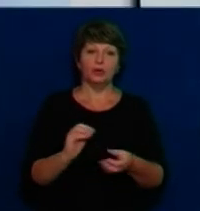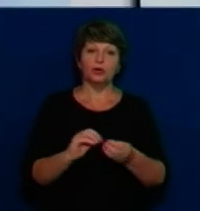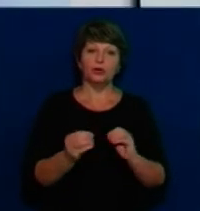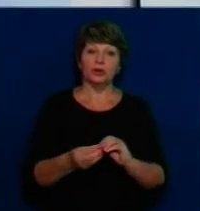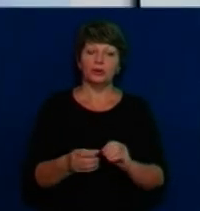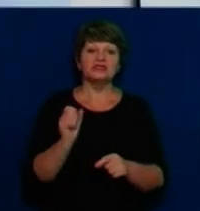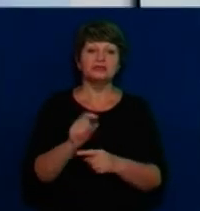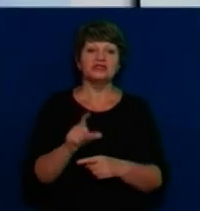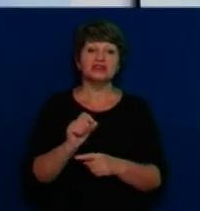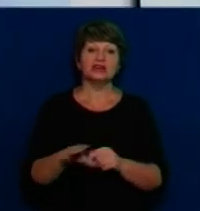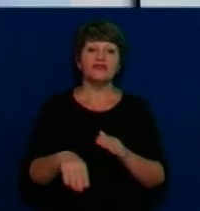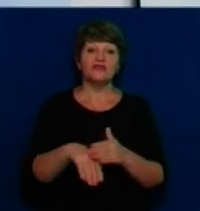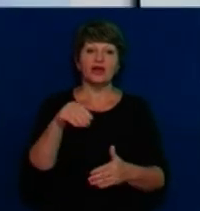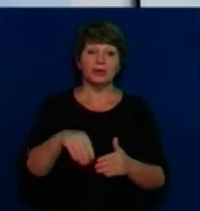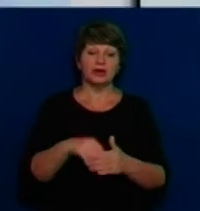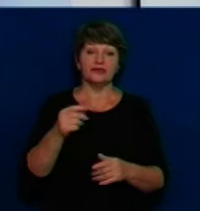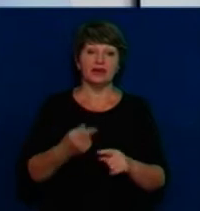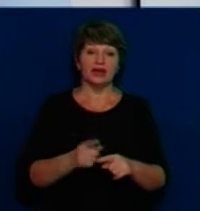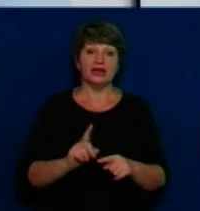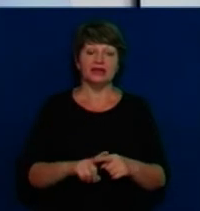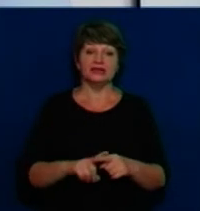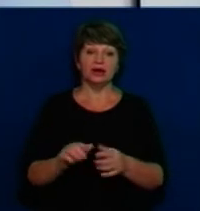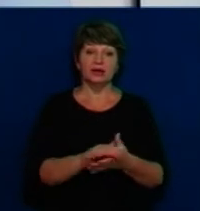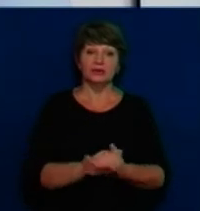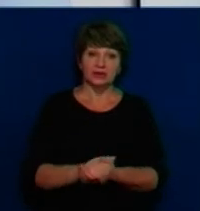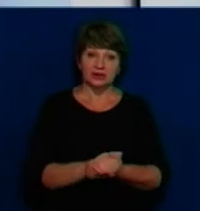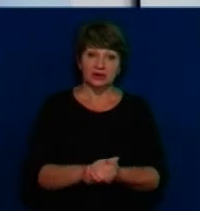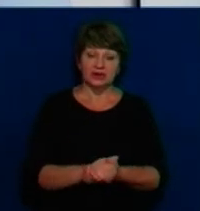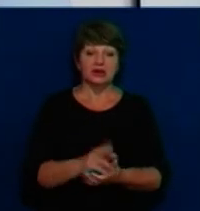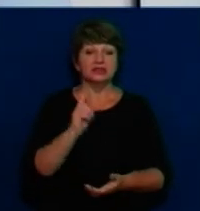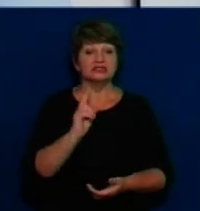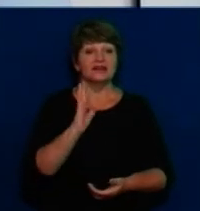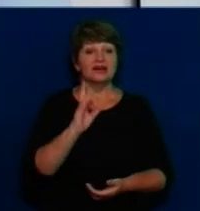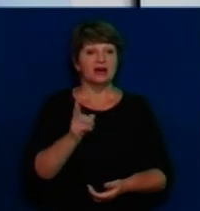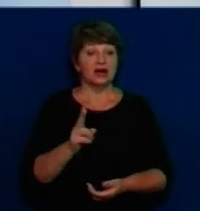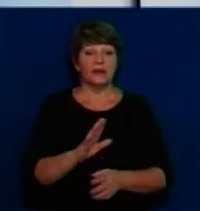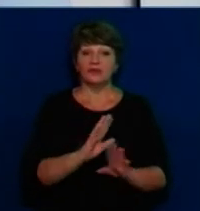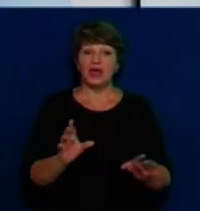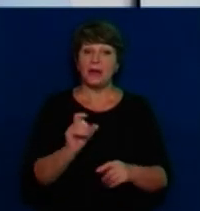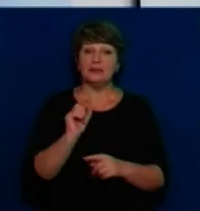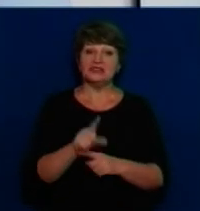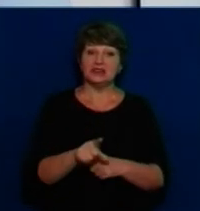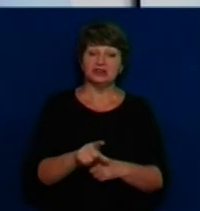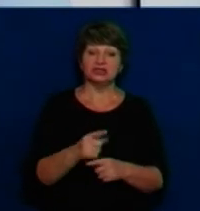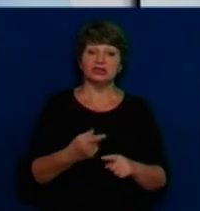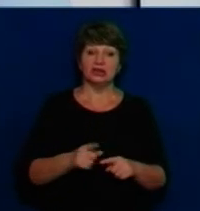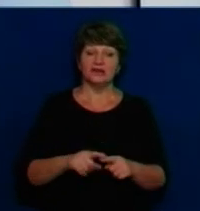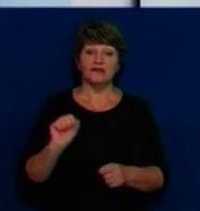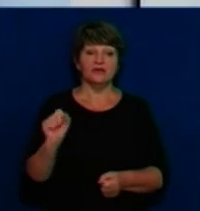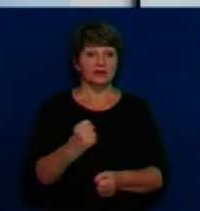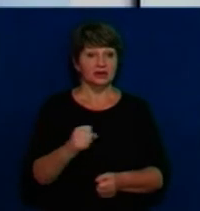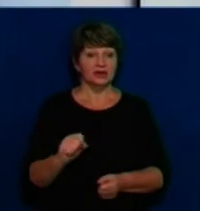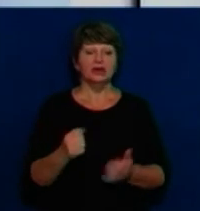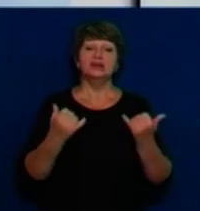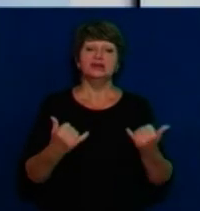призначенням виборів у цих громадах ЦВК, як відомо, не призначили їх в серпні, як це планувалося. І